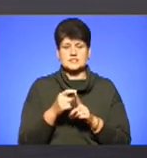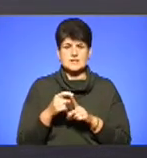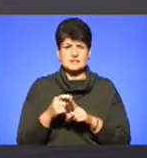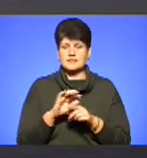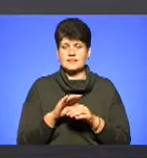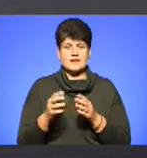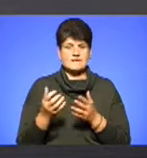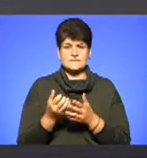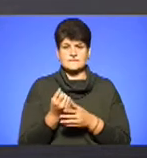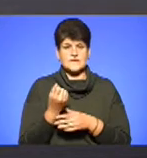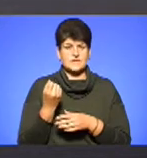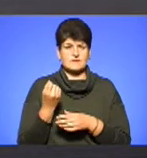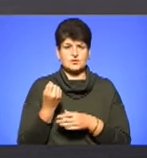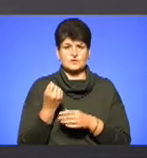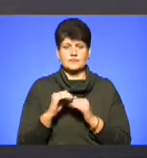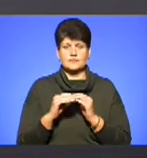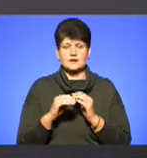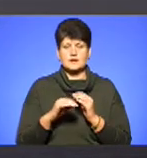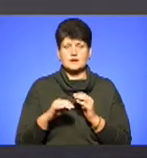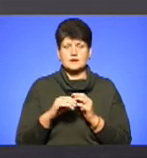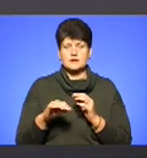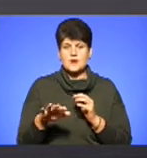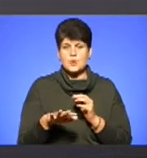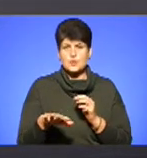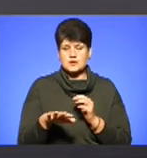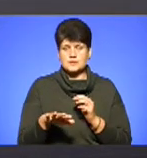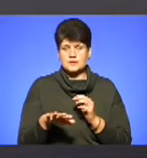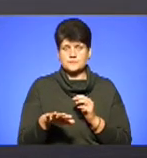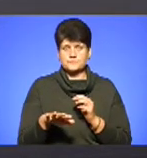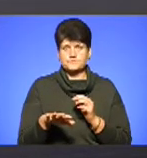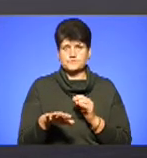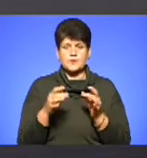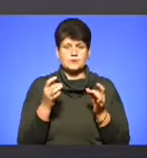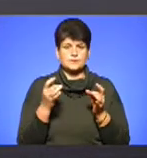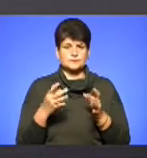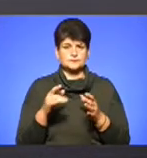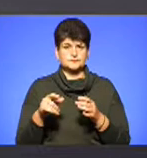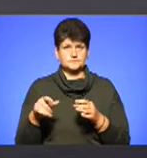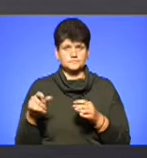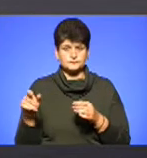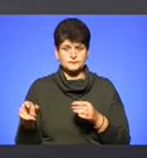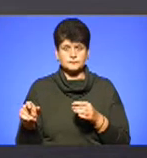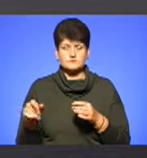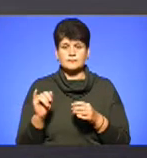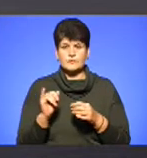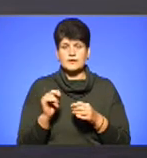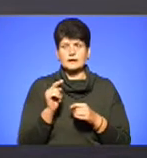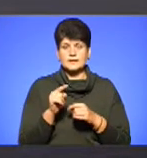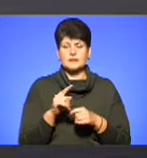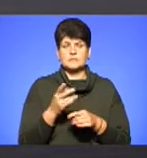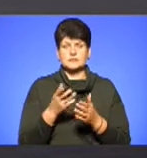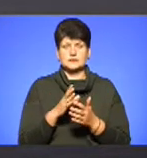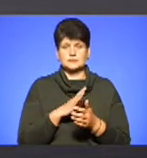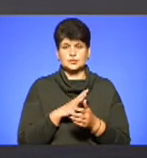виявлено на угіддях звичайних селян, і, в принципі, там дійшлося